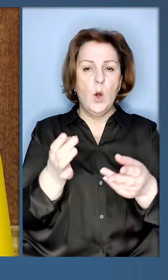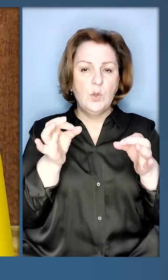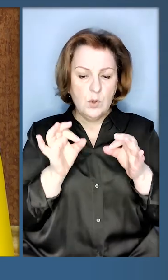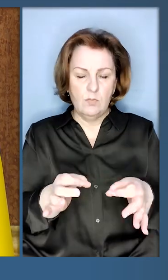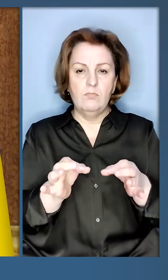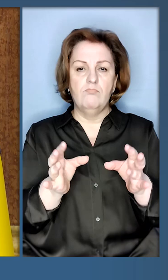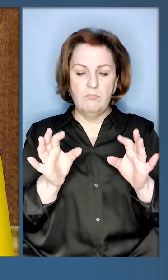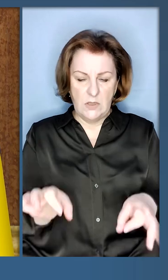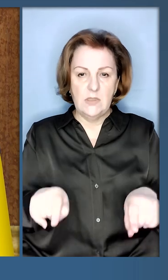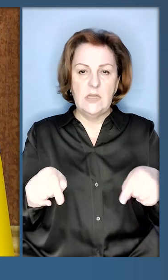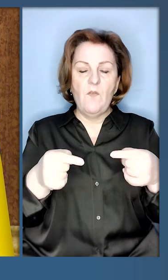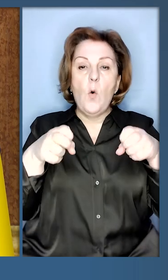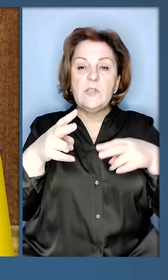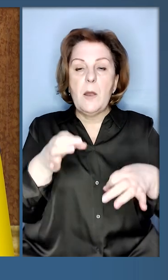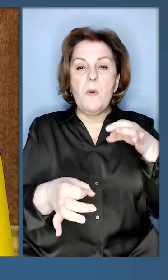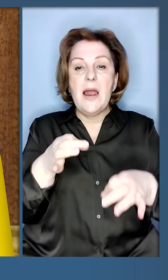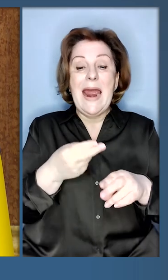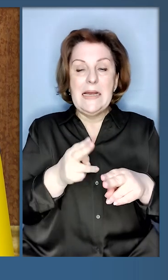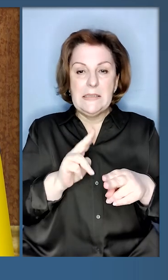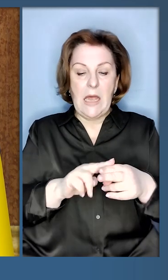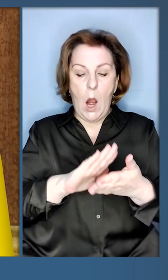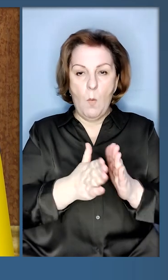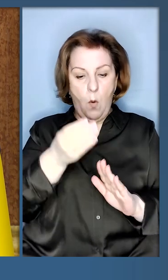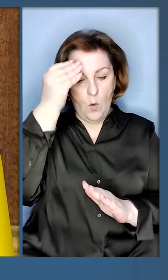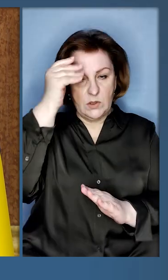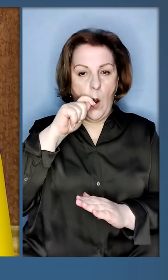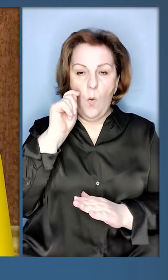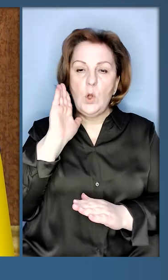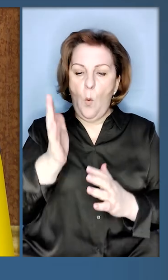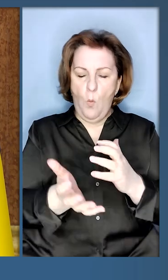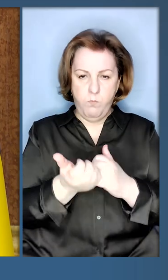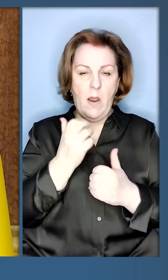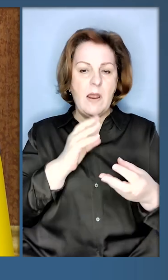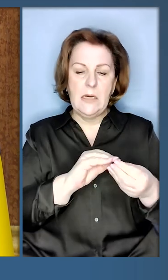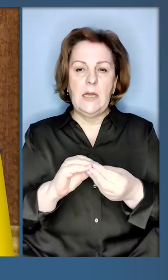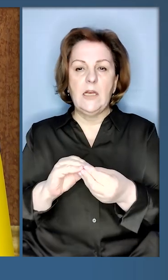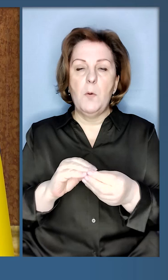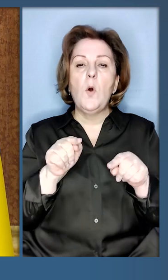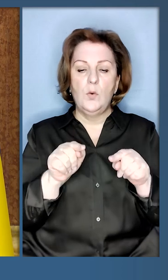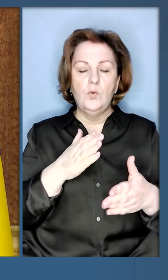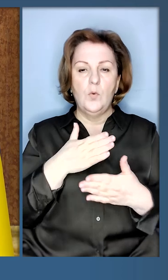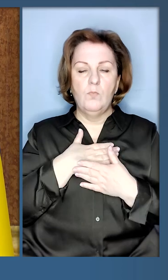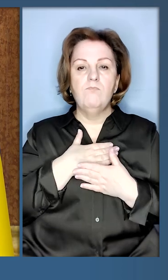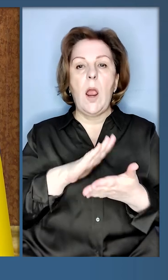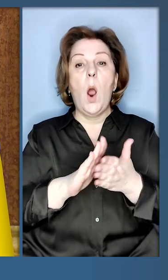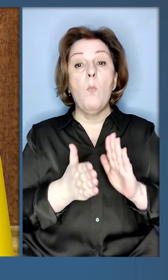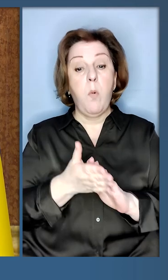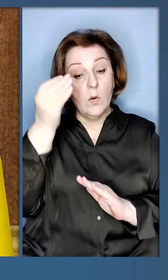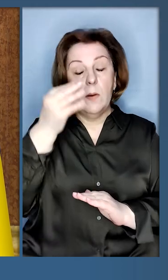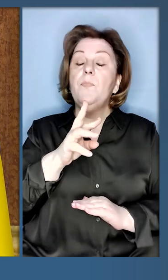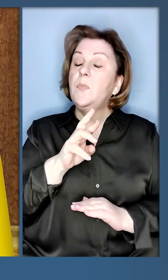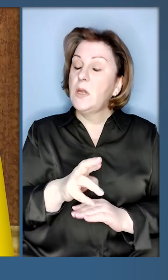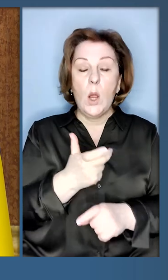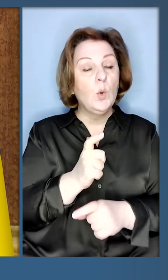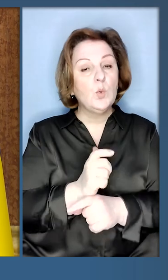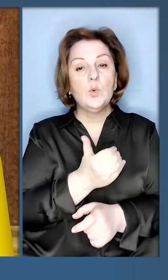спеціального трибунала. Це позиція України, ми будемо підтримувати цю позицію. А вже ж я дуже